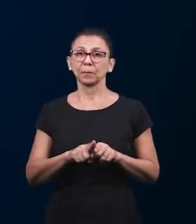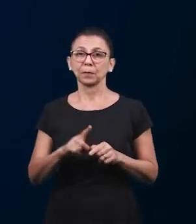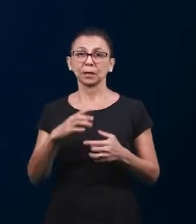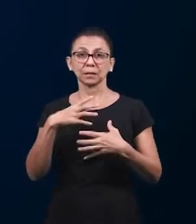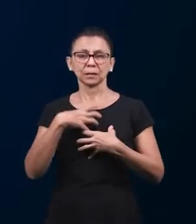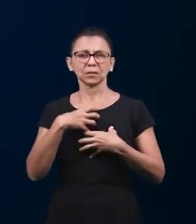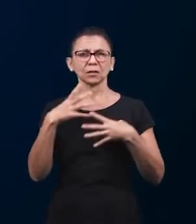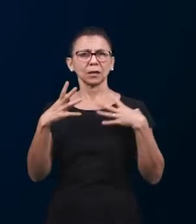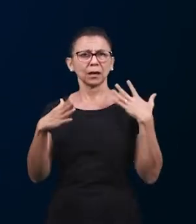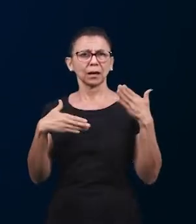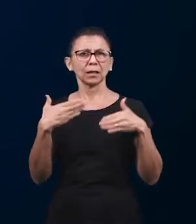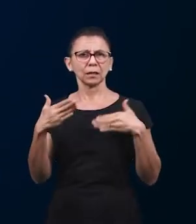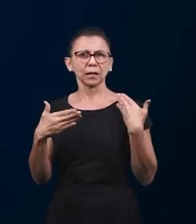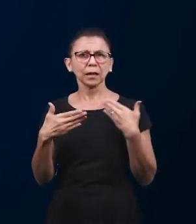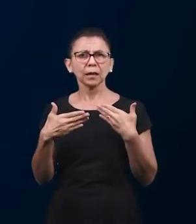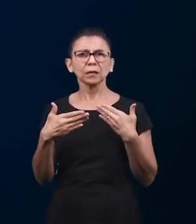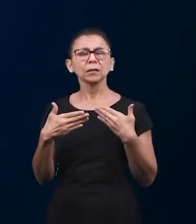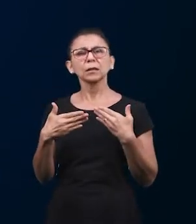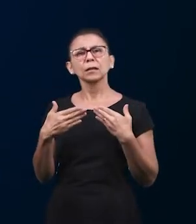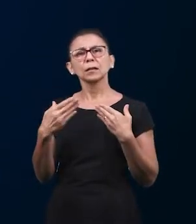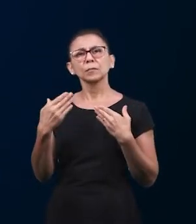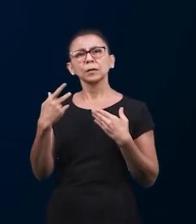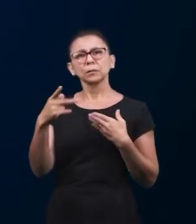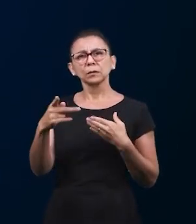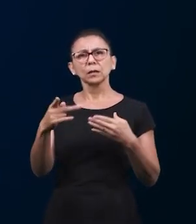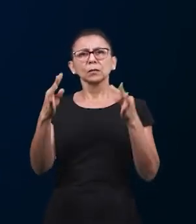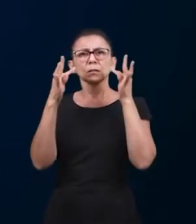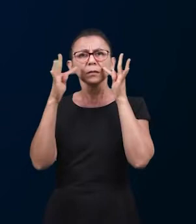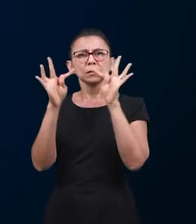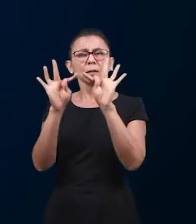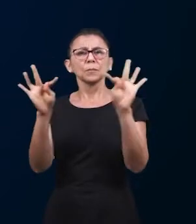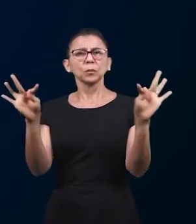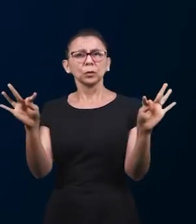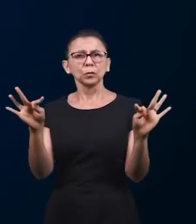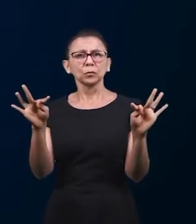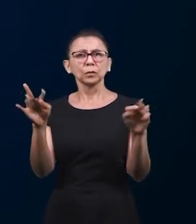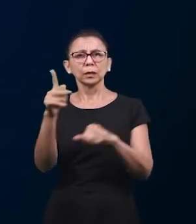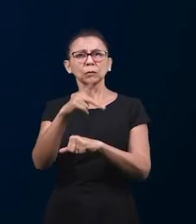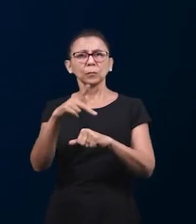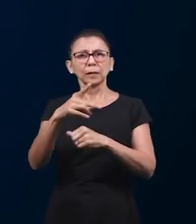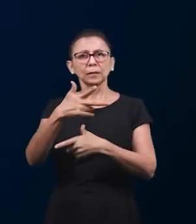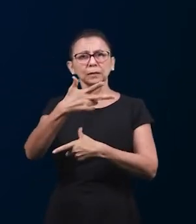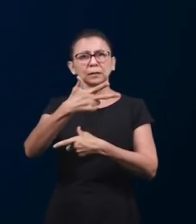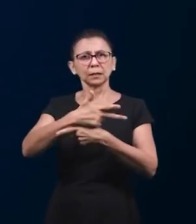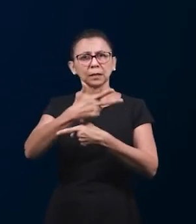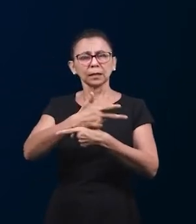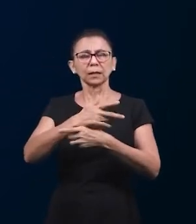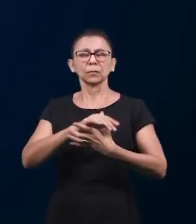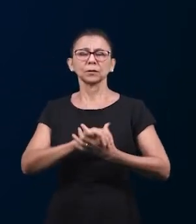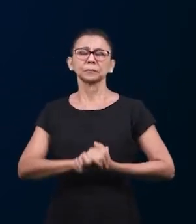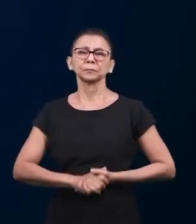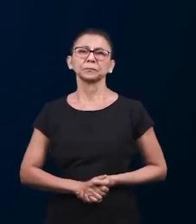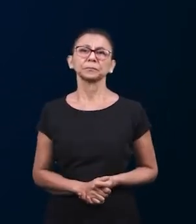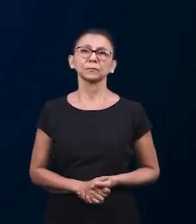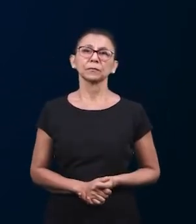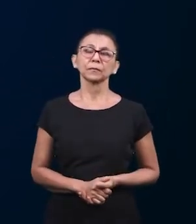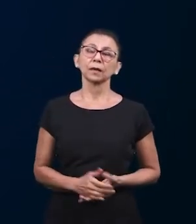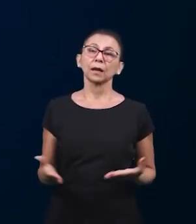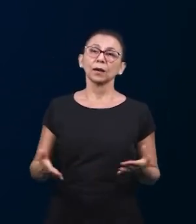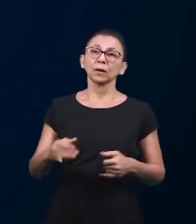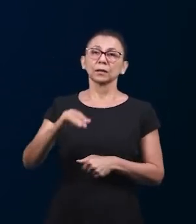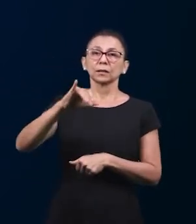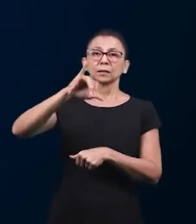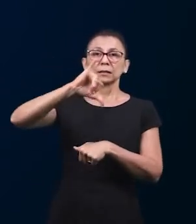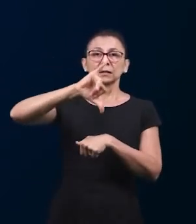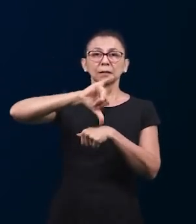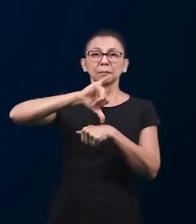Господа Иисуса. Мы очень рады за это свидетельство, которым вы поделились с нами. И еще в Никарагуа мы